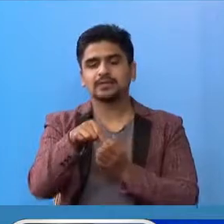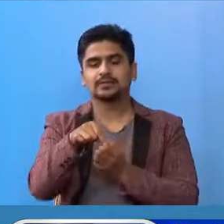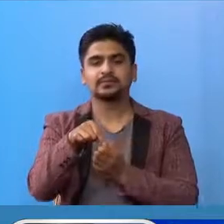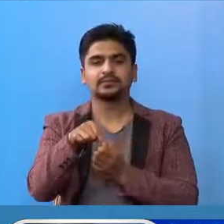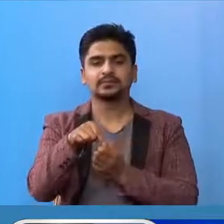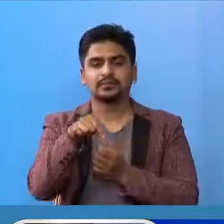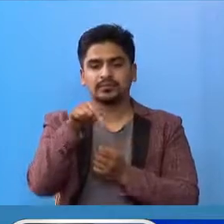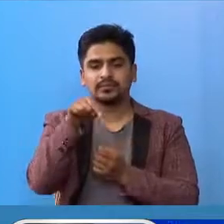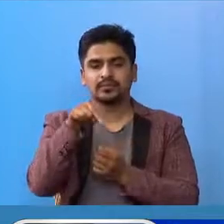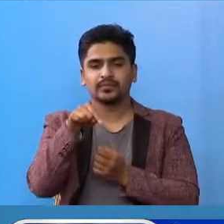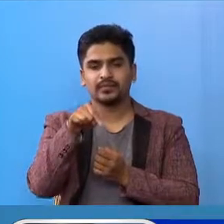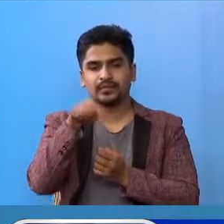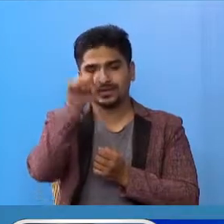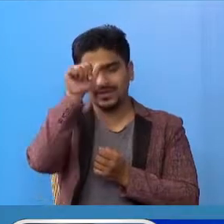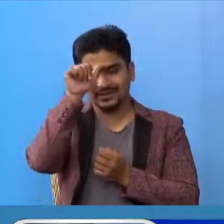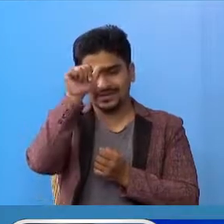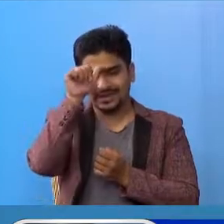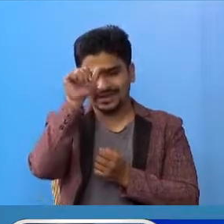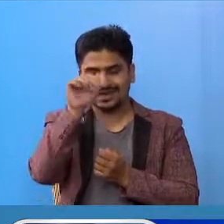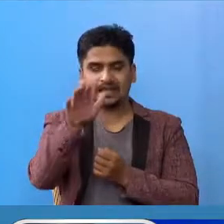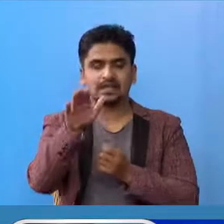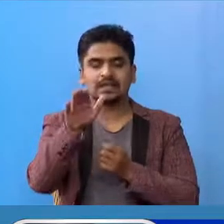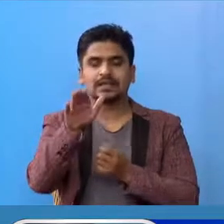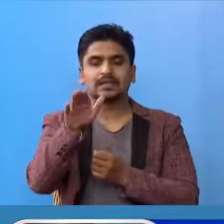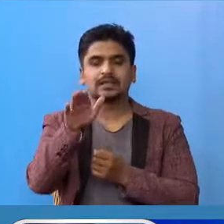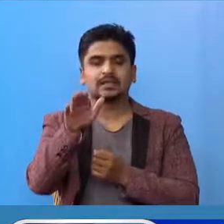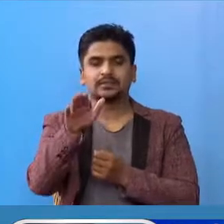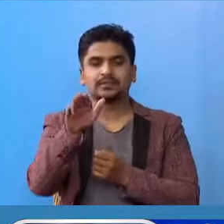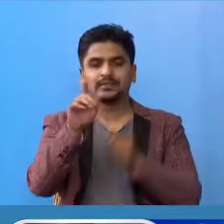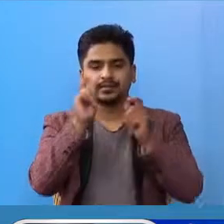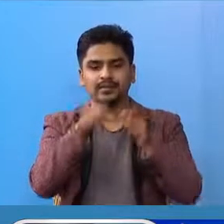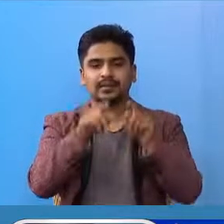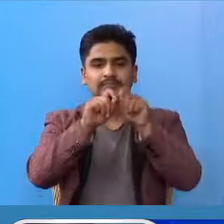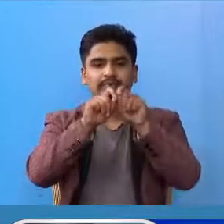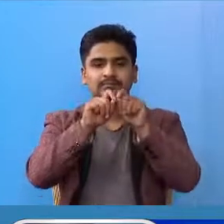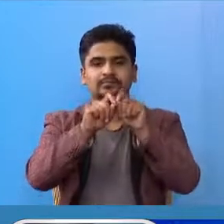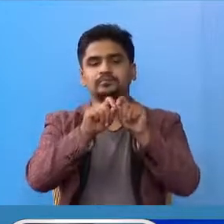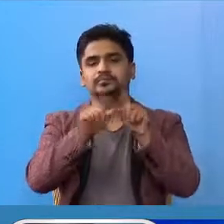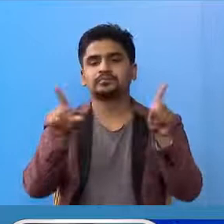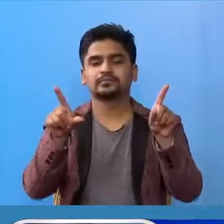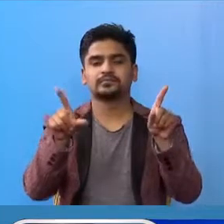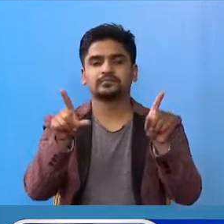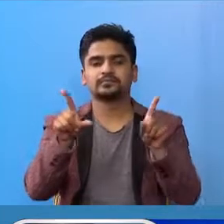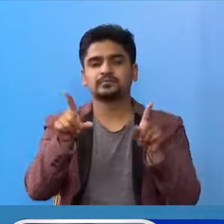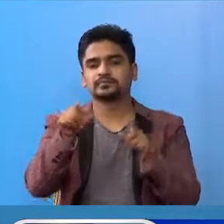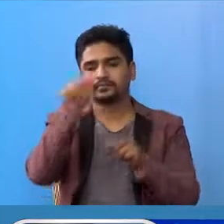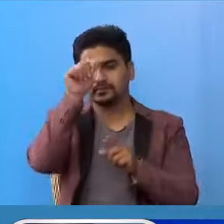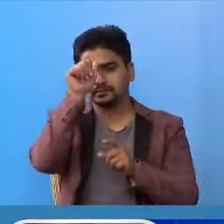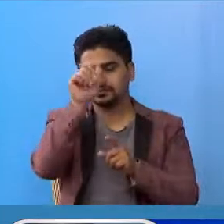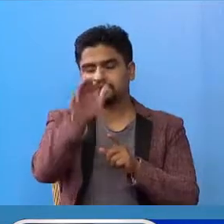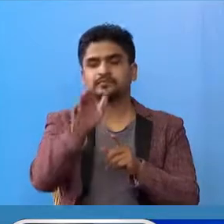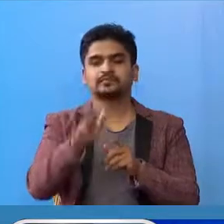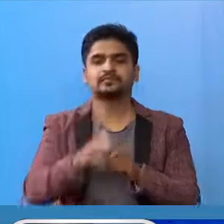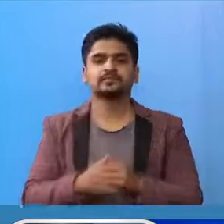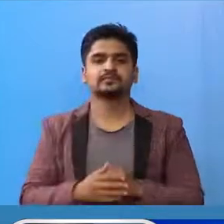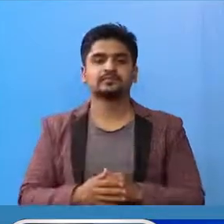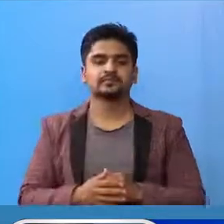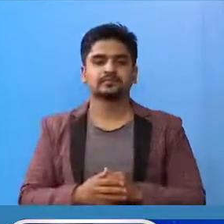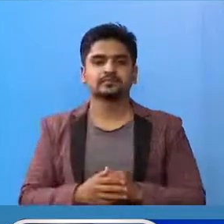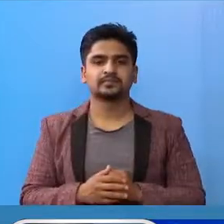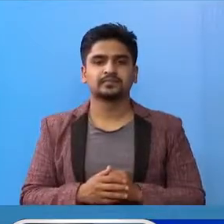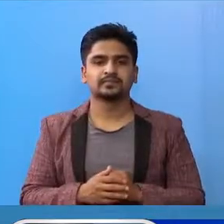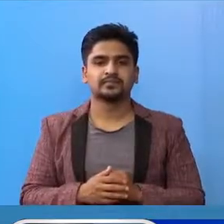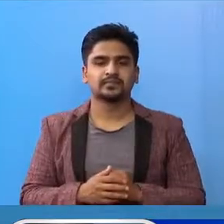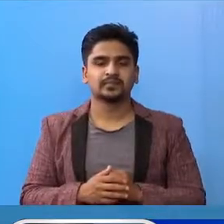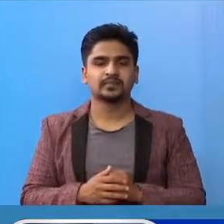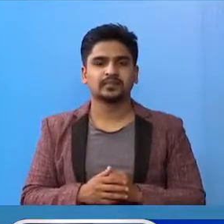को यो कोविड-19 को अपडेट इने र सक्येको सुचना जानकारी गराऊना